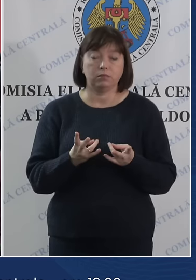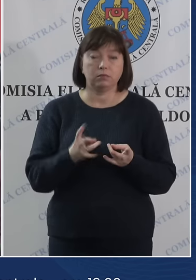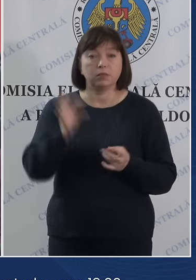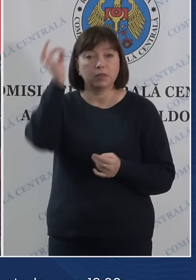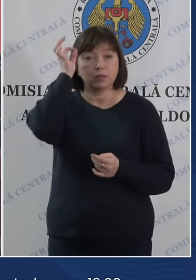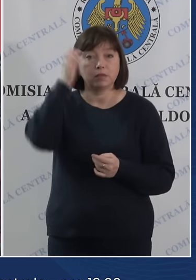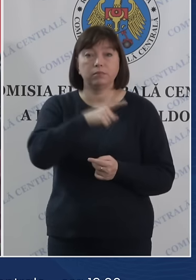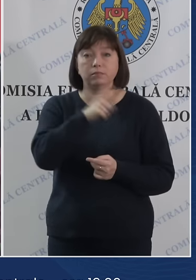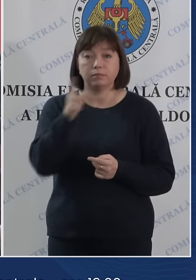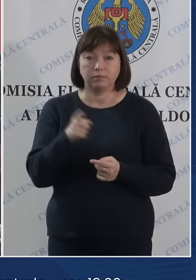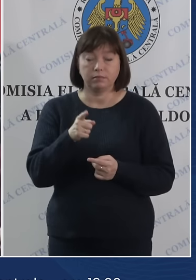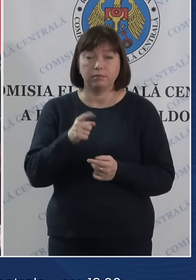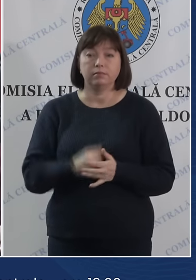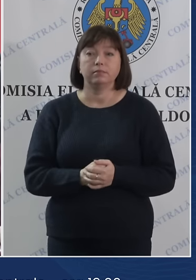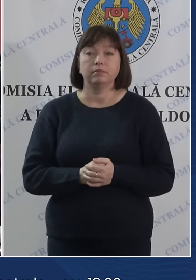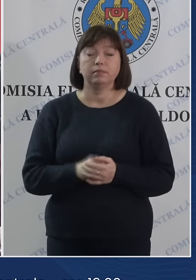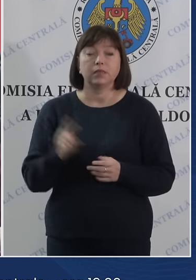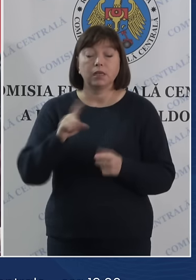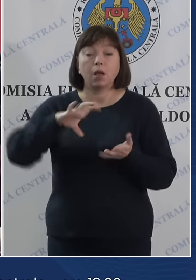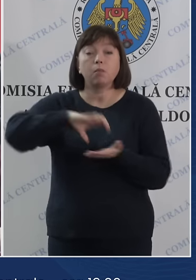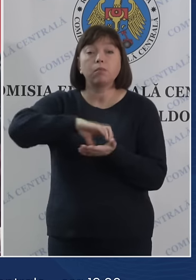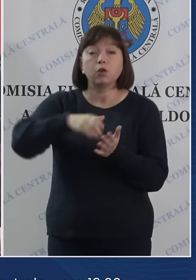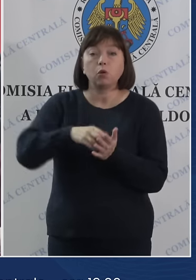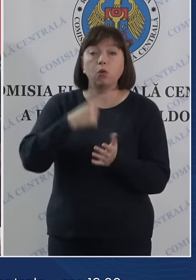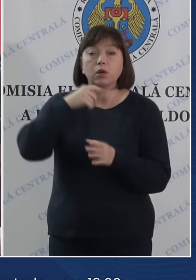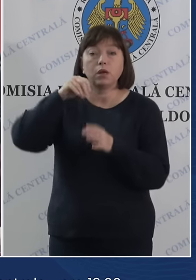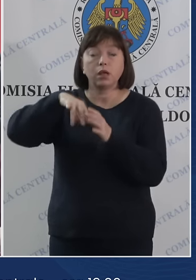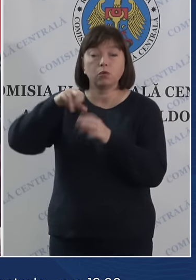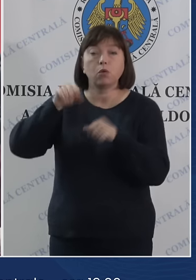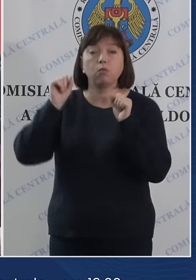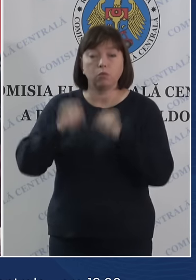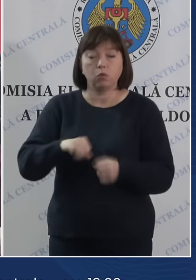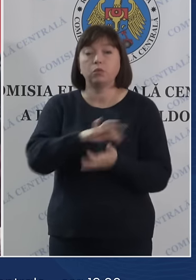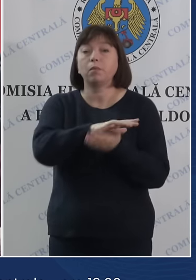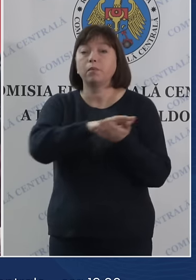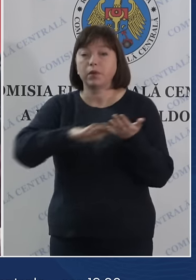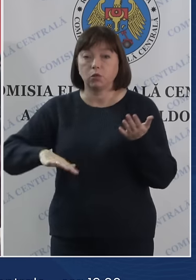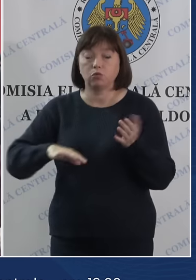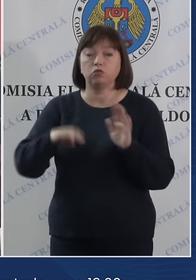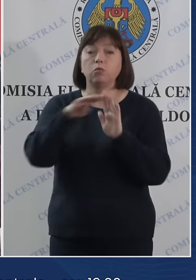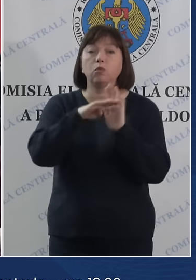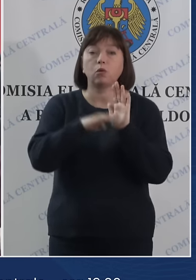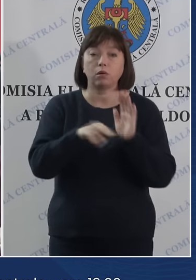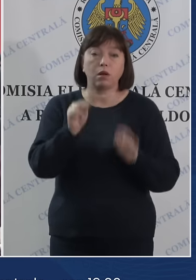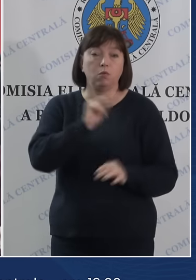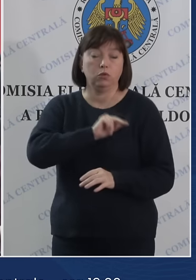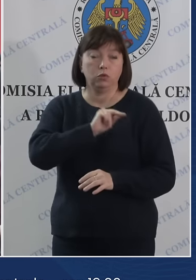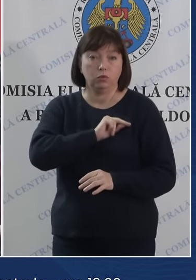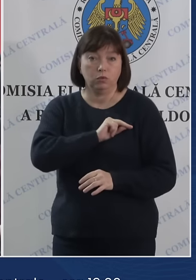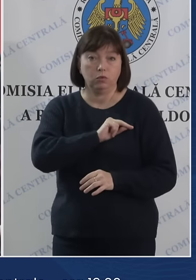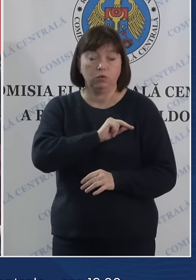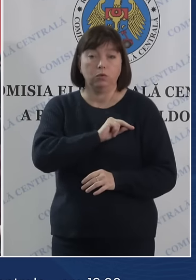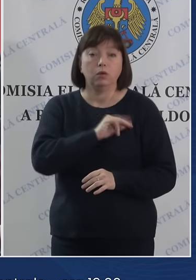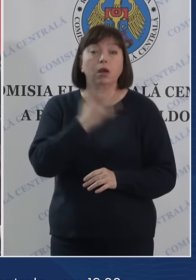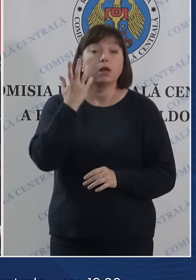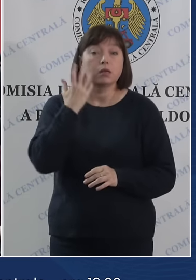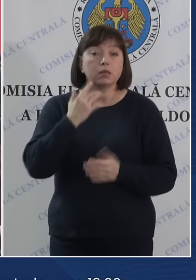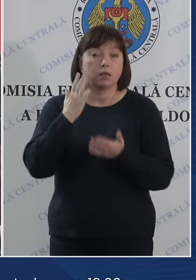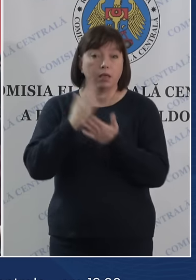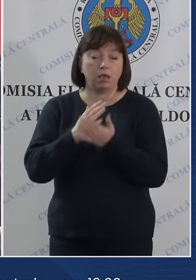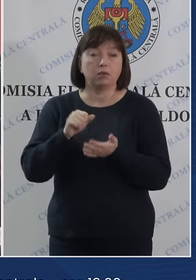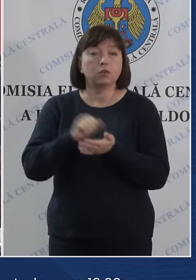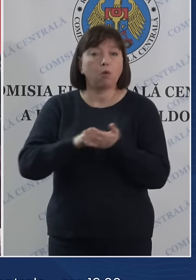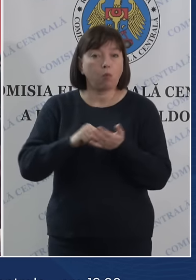amintim că birourile electorale pot prelungi programul secțiilor de votare atunci când sunt